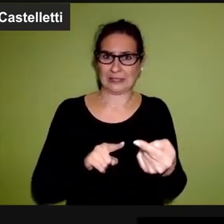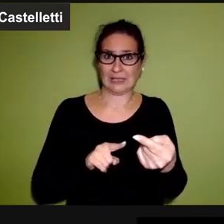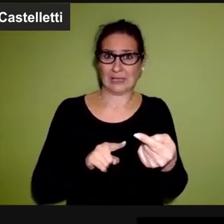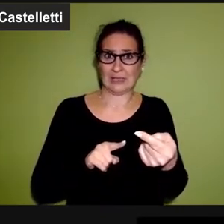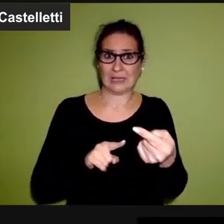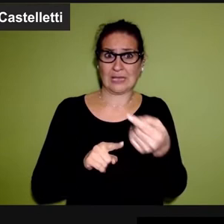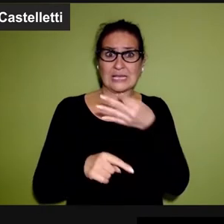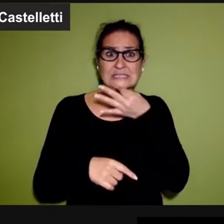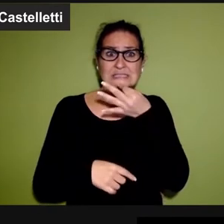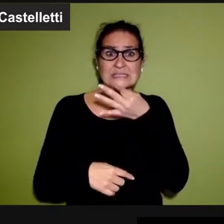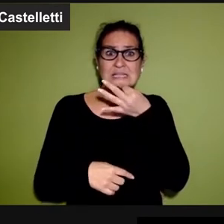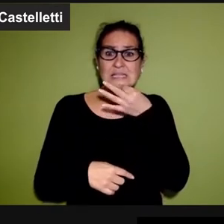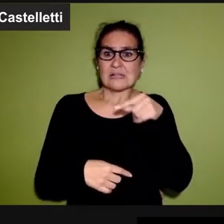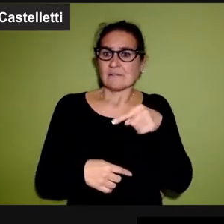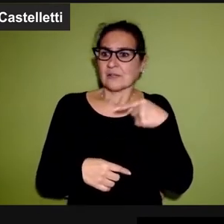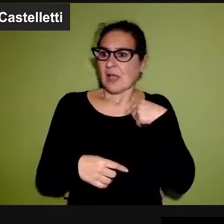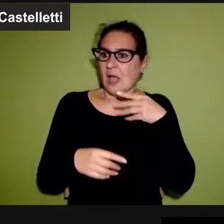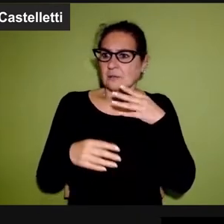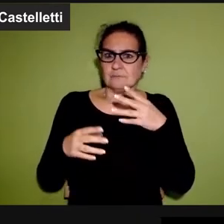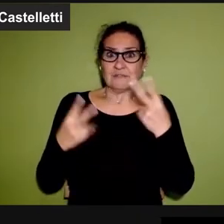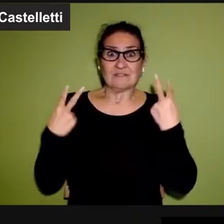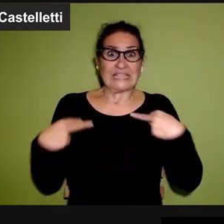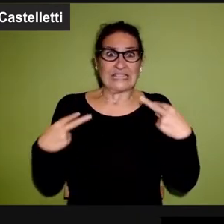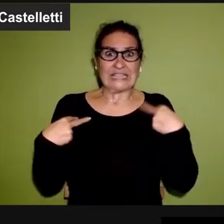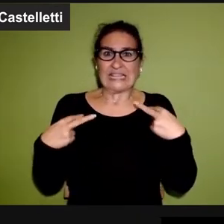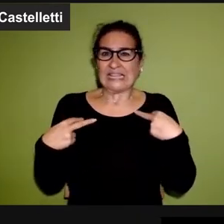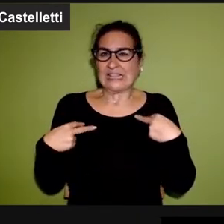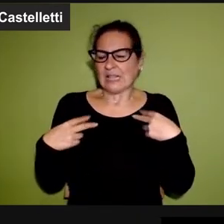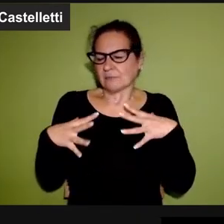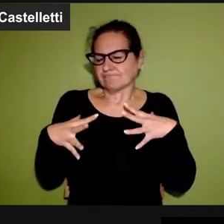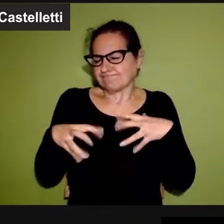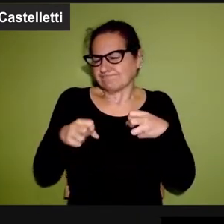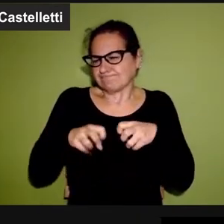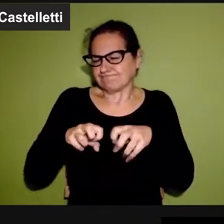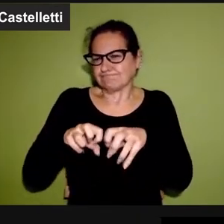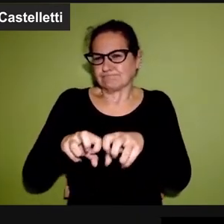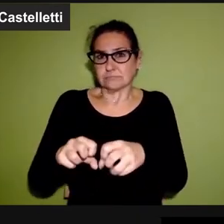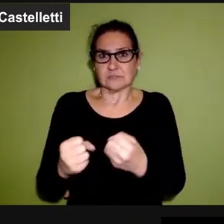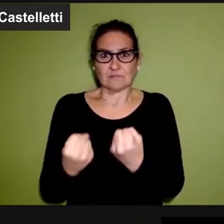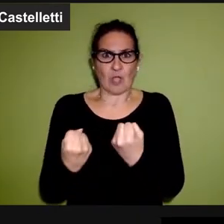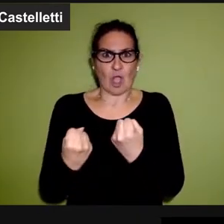tutto per vivere il più intensamente possibile la vita.